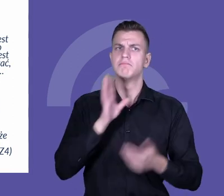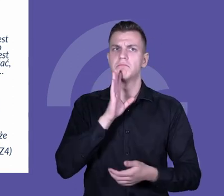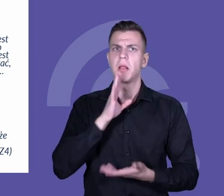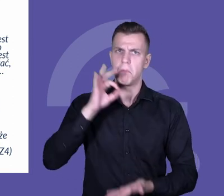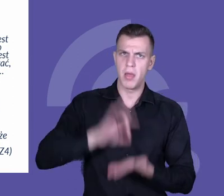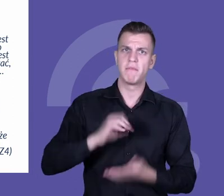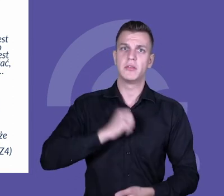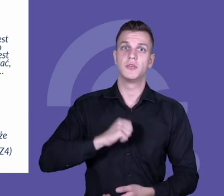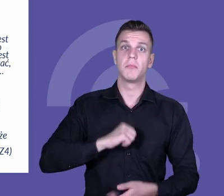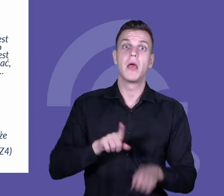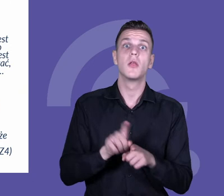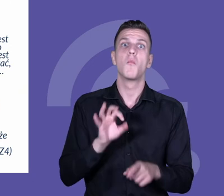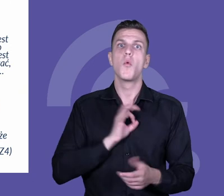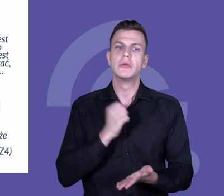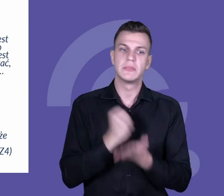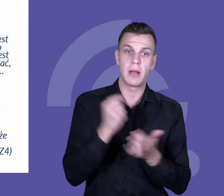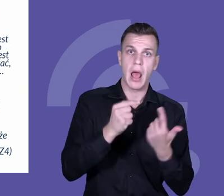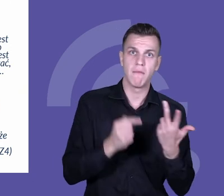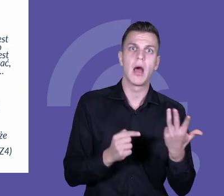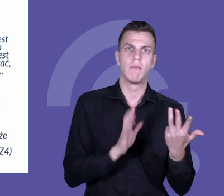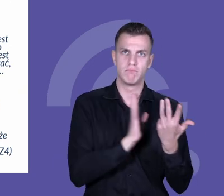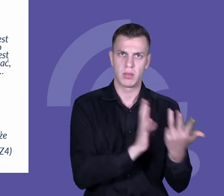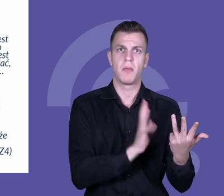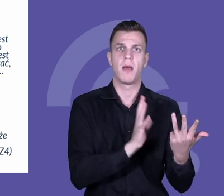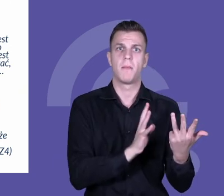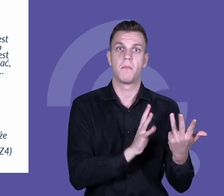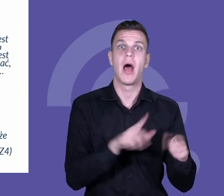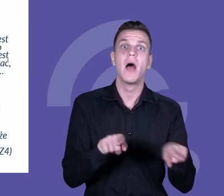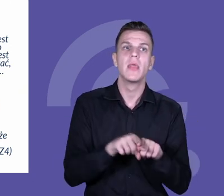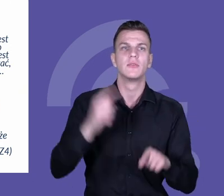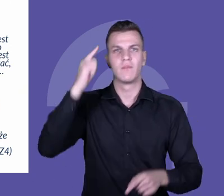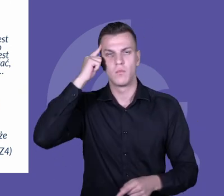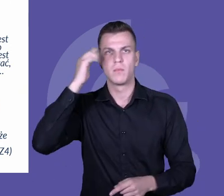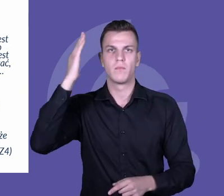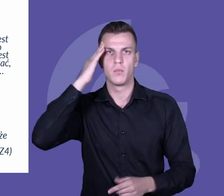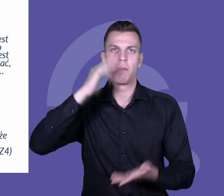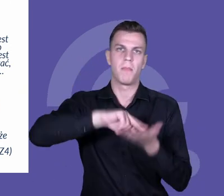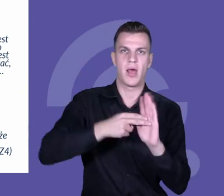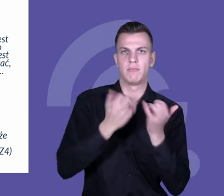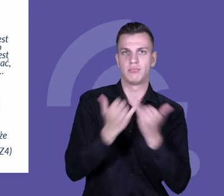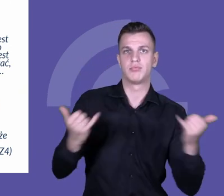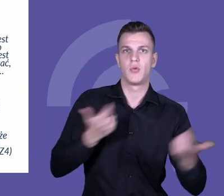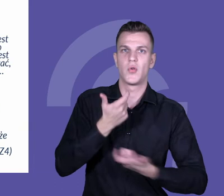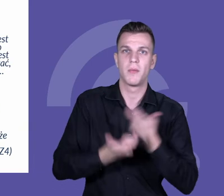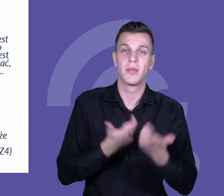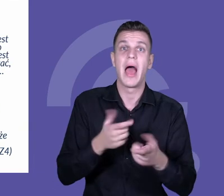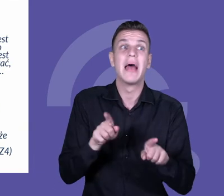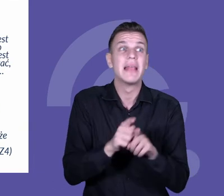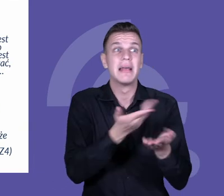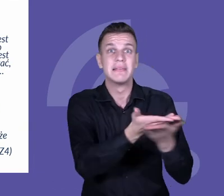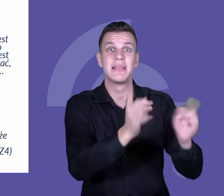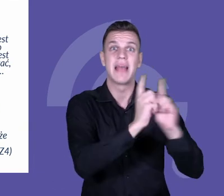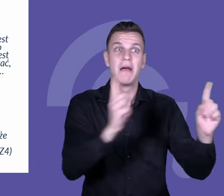swoje sprawy, byli też lepiej zorganizowani. Co jest ciekawe, to nauczyciele sami mówili, że uczniowie teraz